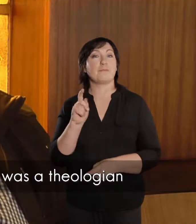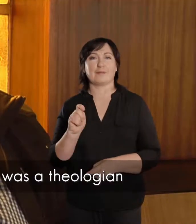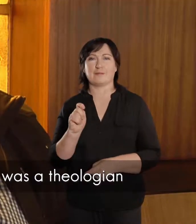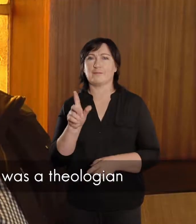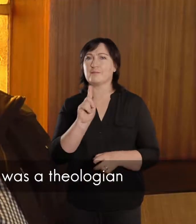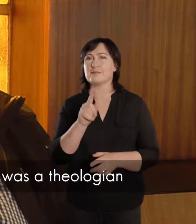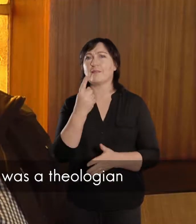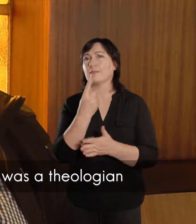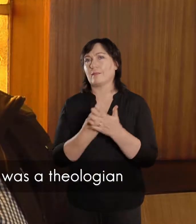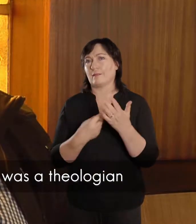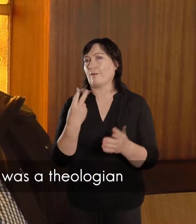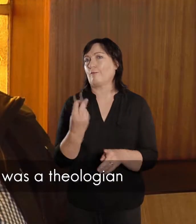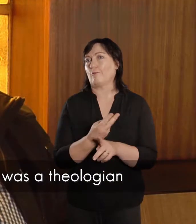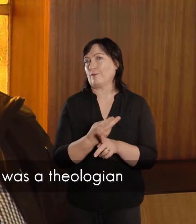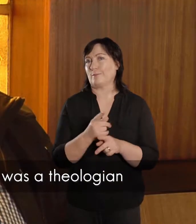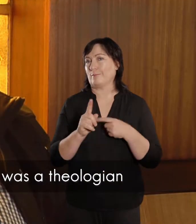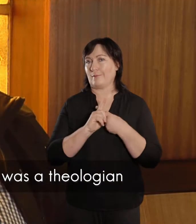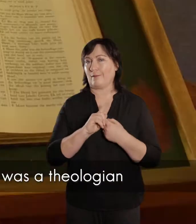was nie net op haar kant nie.